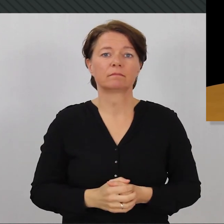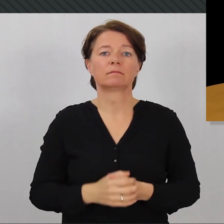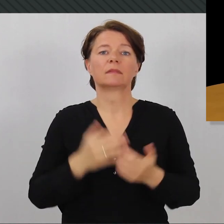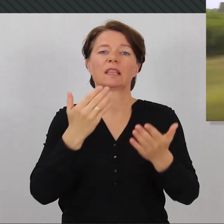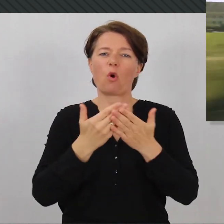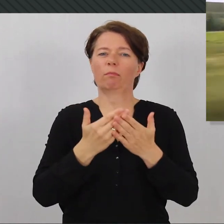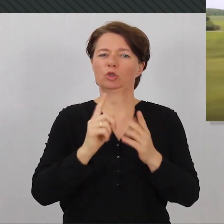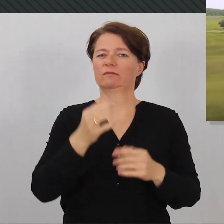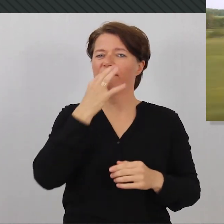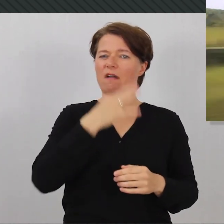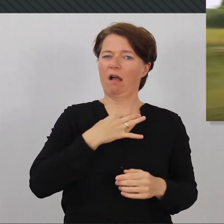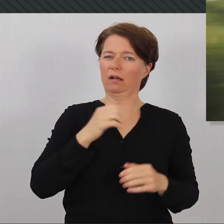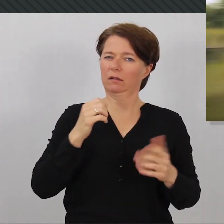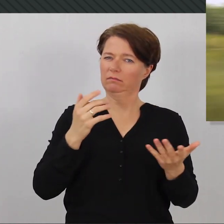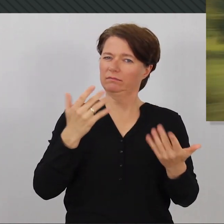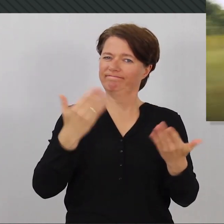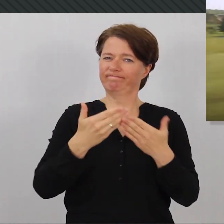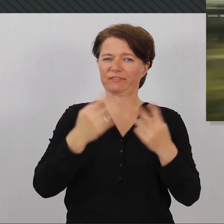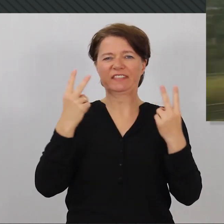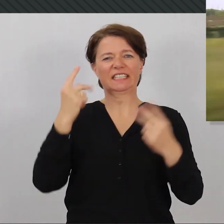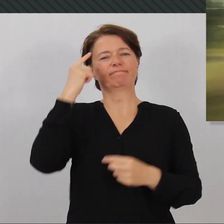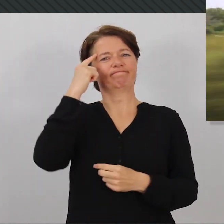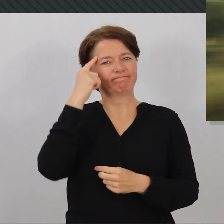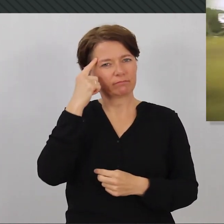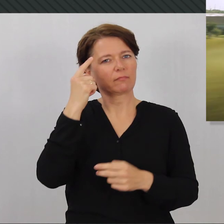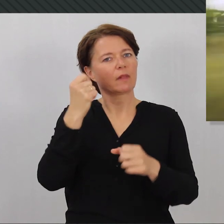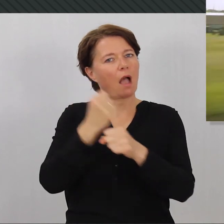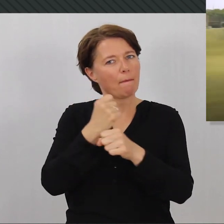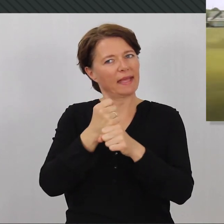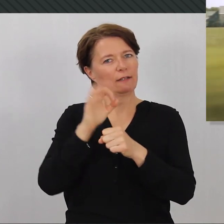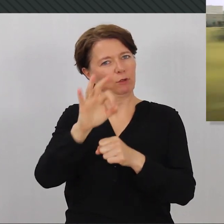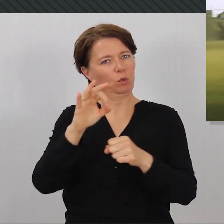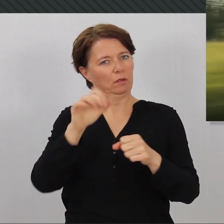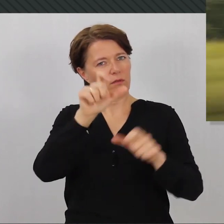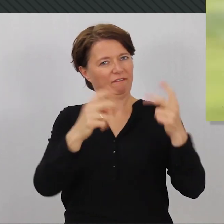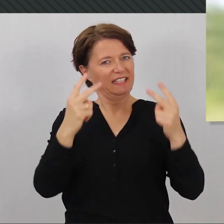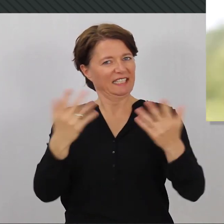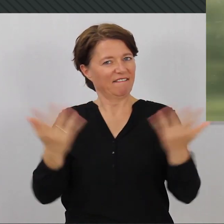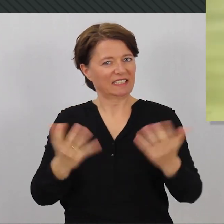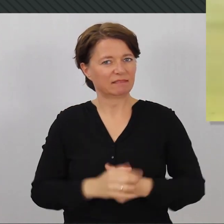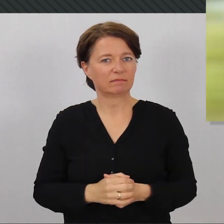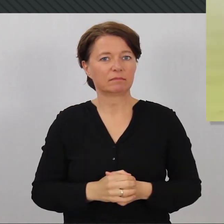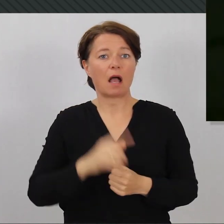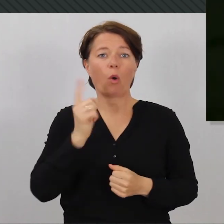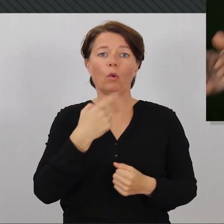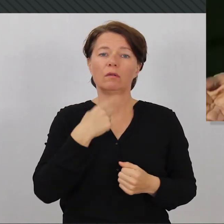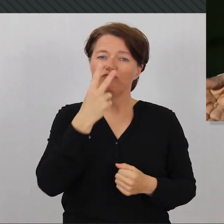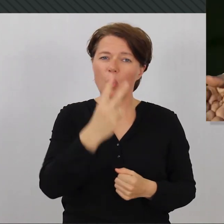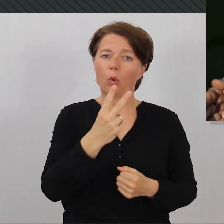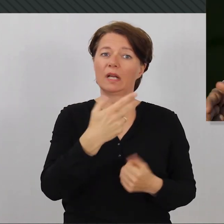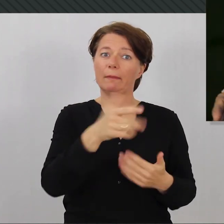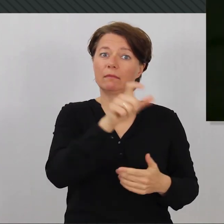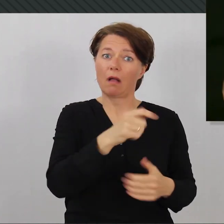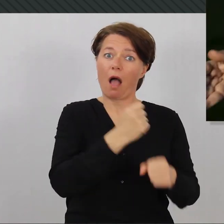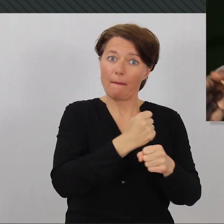die Frage stellen, welche Rolle Arbeit in unserem Leben spielt. Wie wollen wir mit denen umgehen, die arbeiten können, aber nicht wollen?